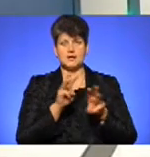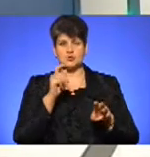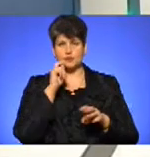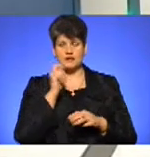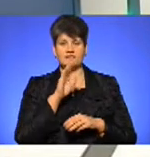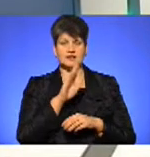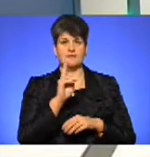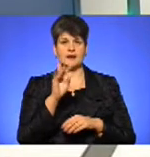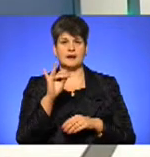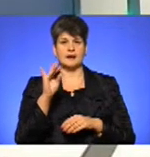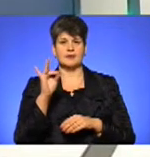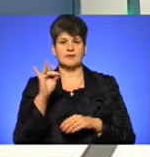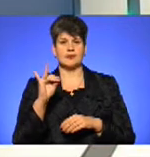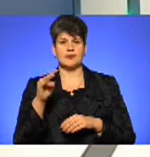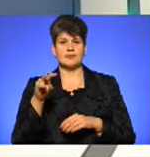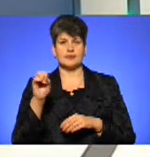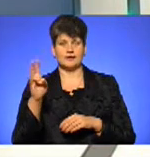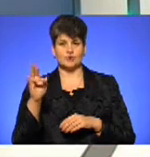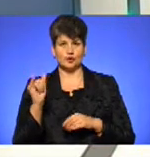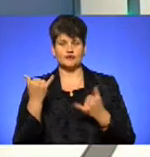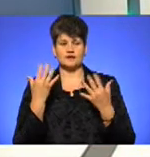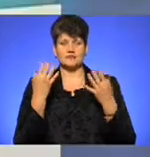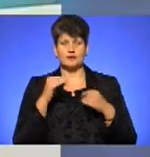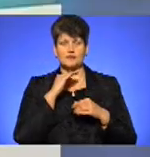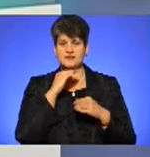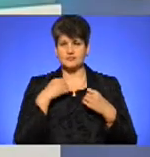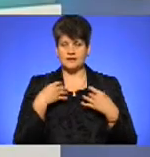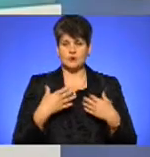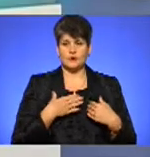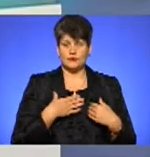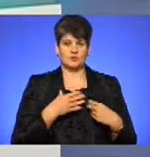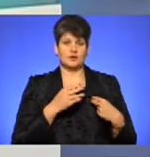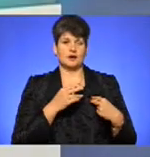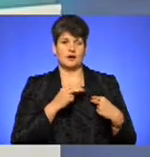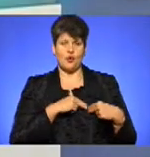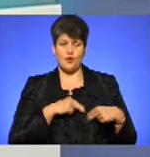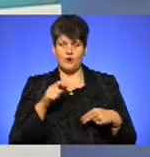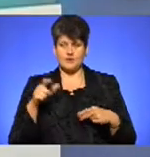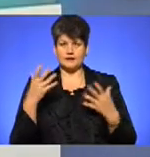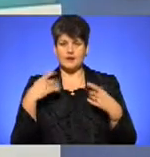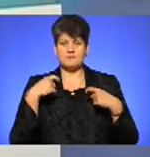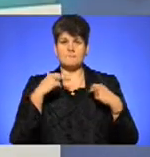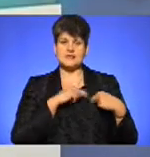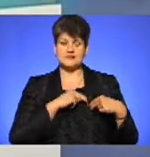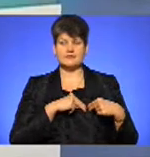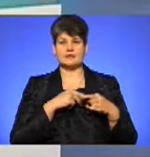Кириленко. Доброго вечора. Доброго вечора. Тож, власне, сьогодні, в день нашого професійного свята, мого та моїх колег, день працівників телебачення та радіо, хочу